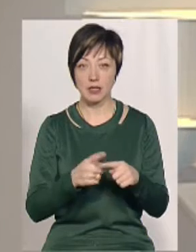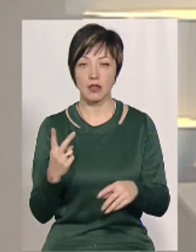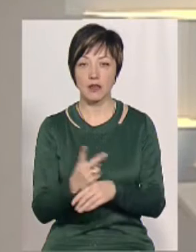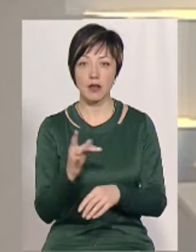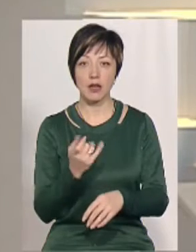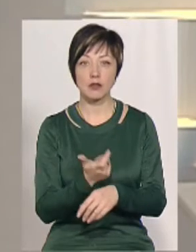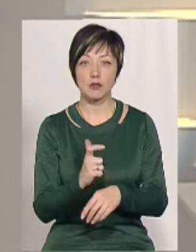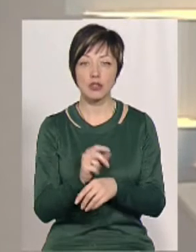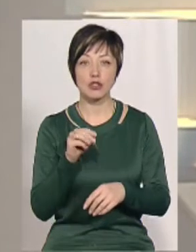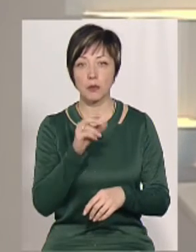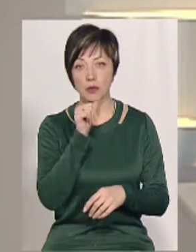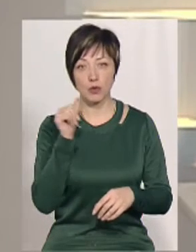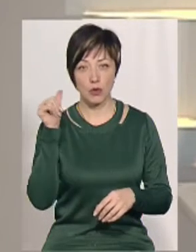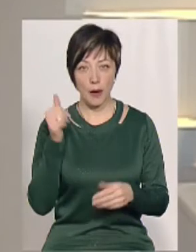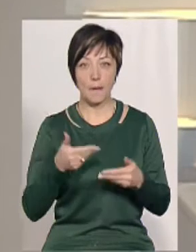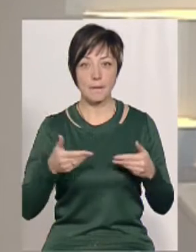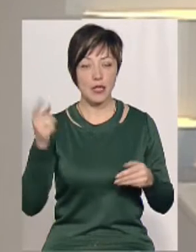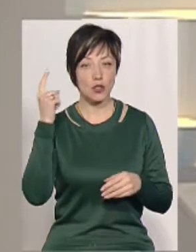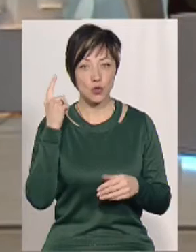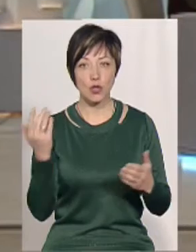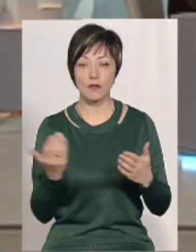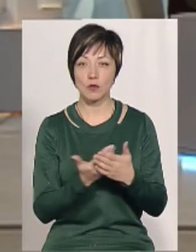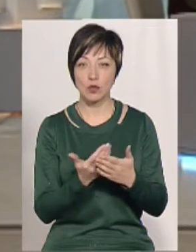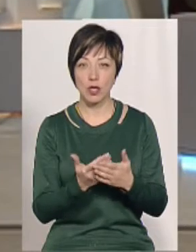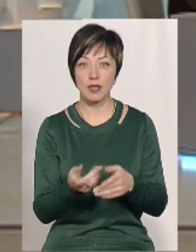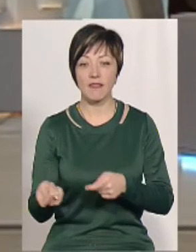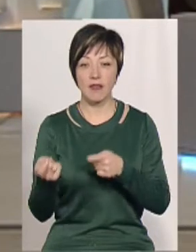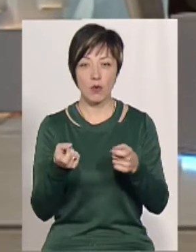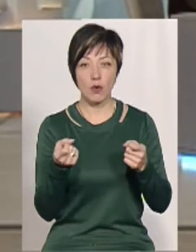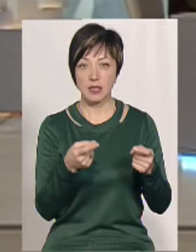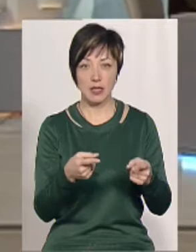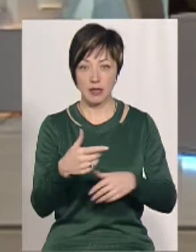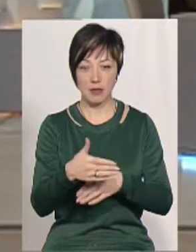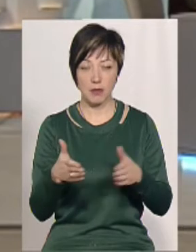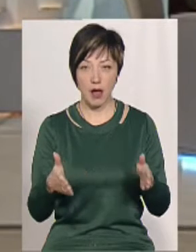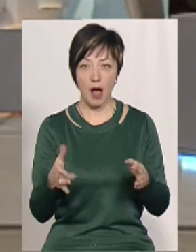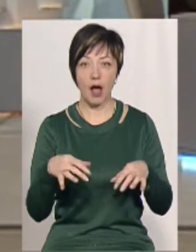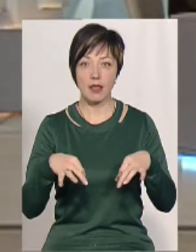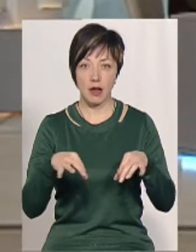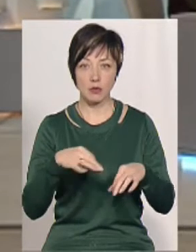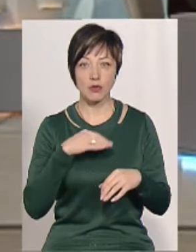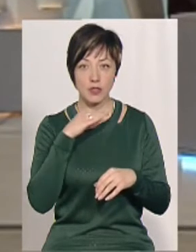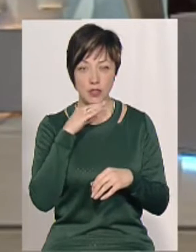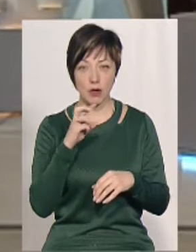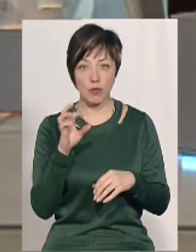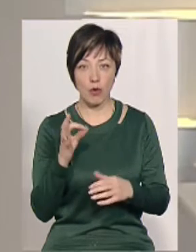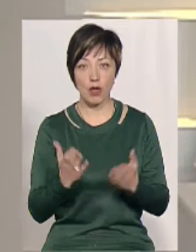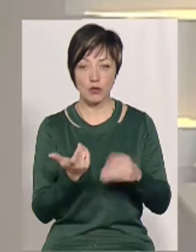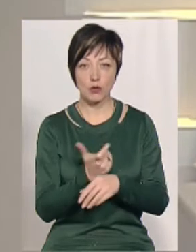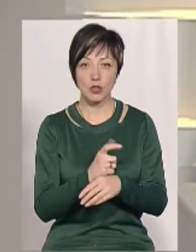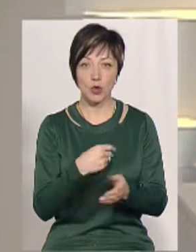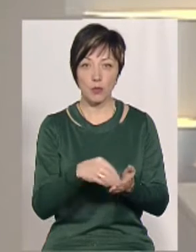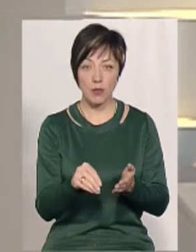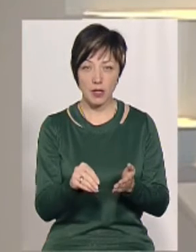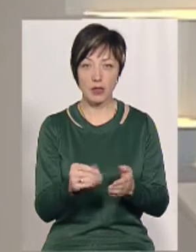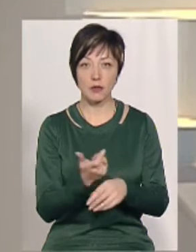удвічі більше, ніж було торік. Ми чули в сюжеті, що ялинки вивозять не сміттєвози. А транспорту вистачає? Бо ж якщо більше